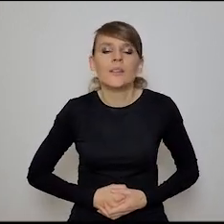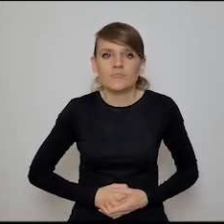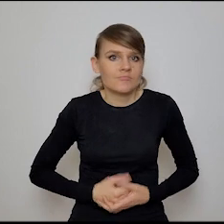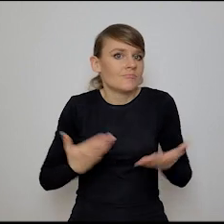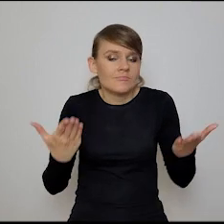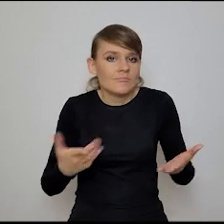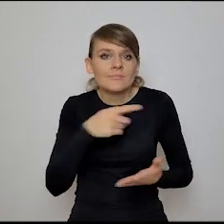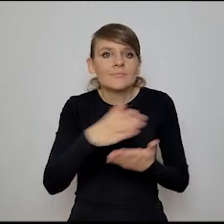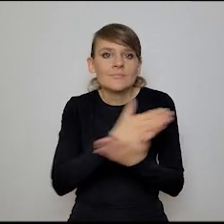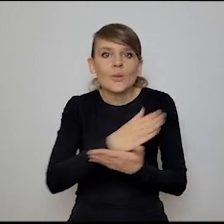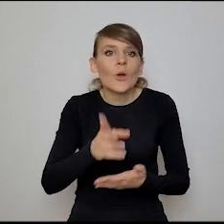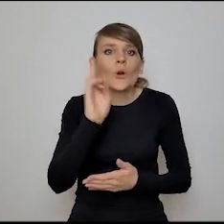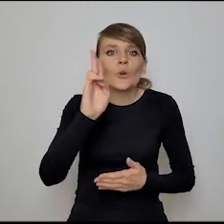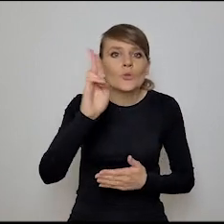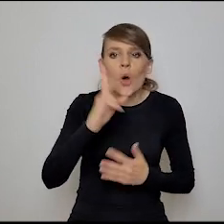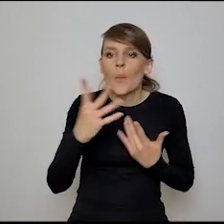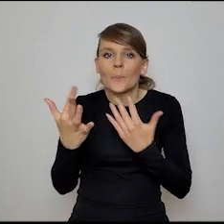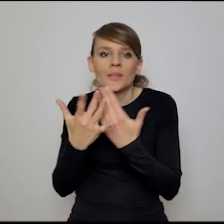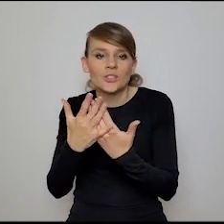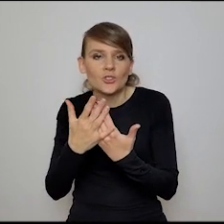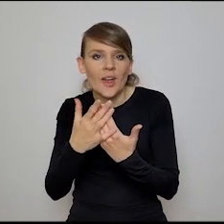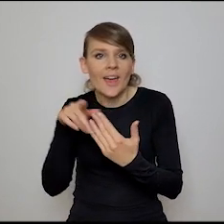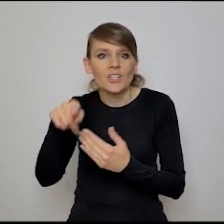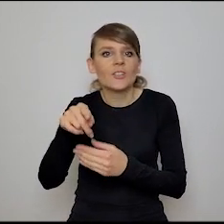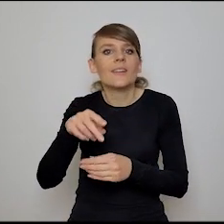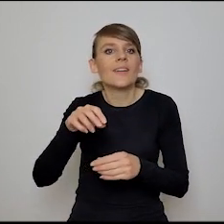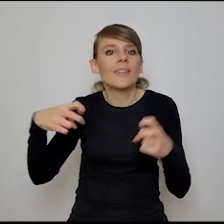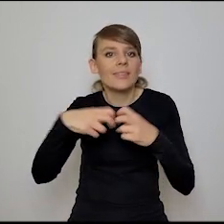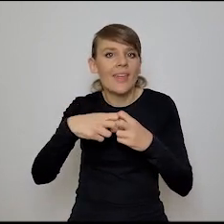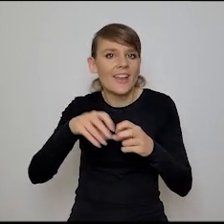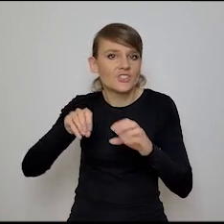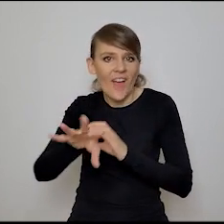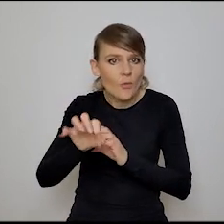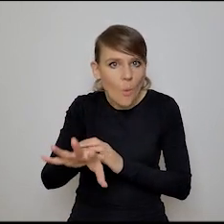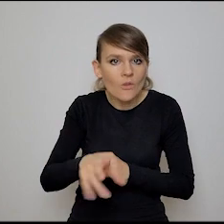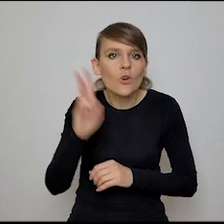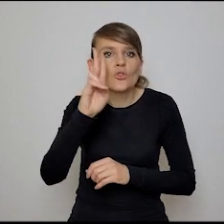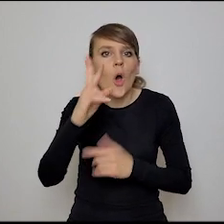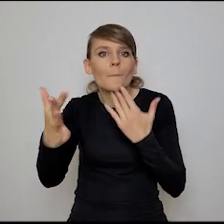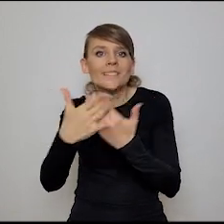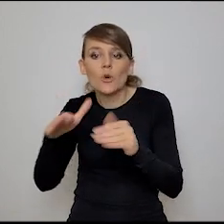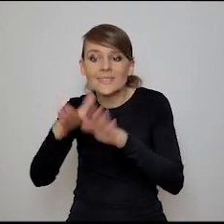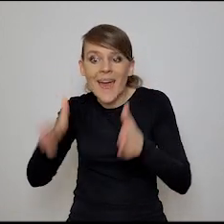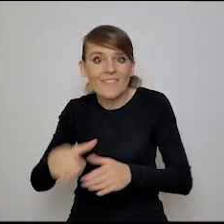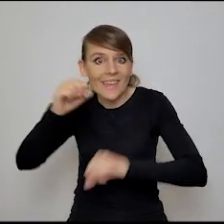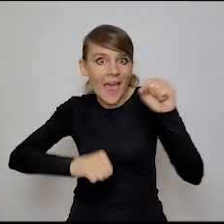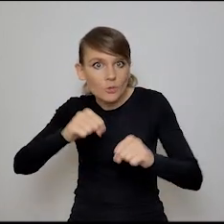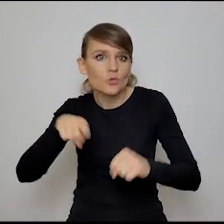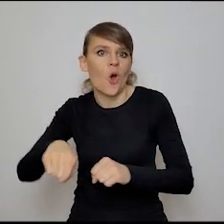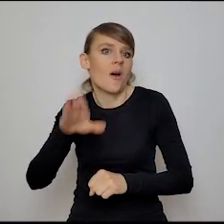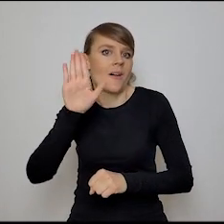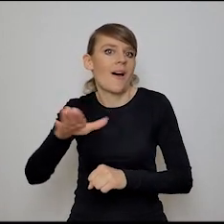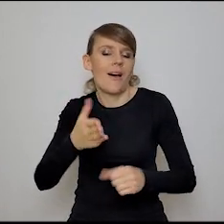tego, kto ma bliżej fizycznie do światłowodu, kto ma bliżej serwerów giełdy, bo na tym się tworzy przewagę.